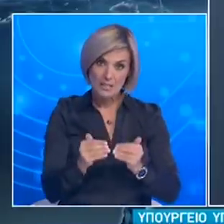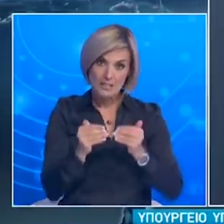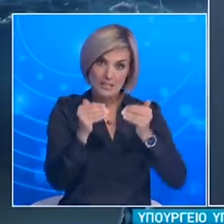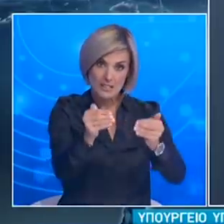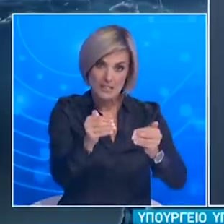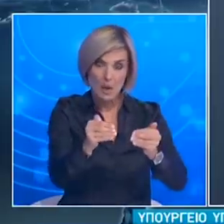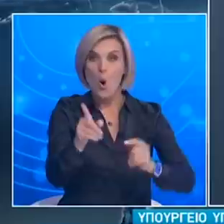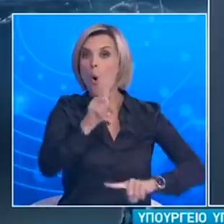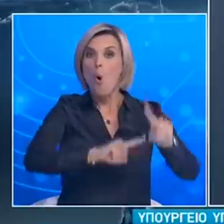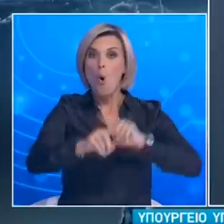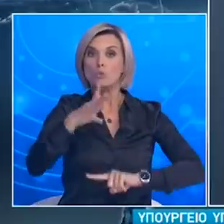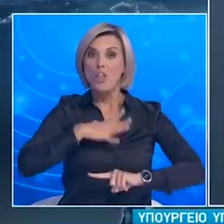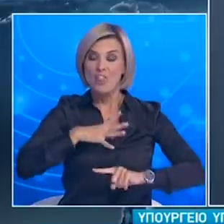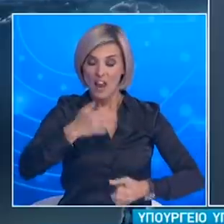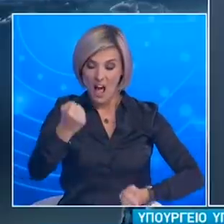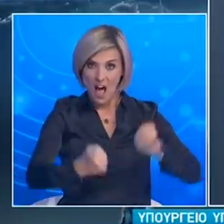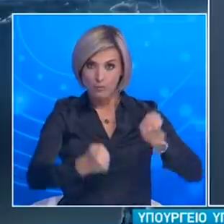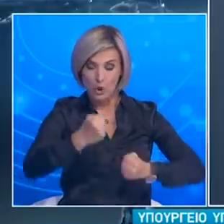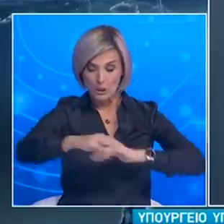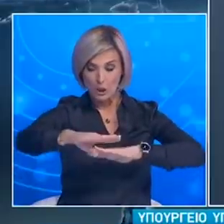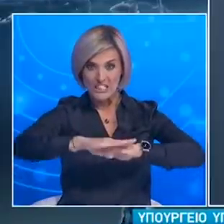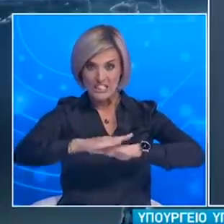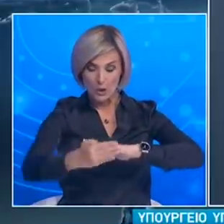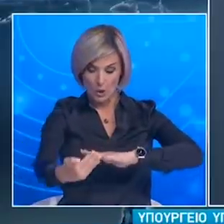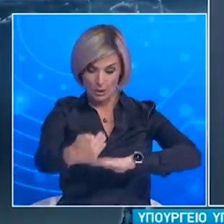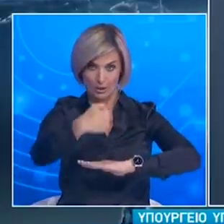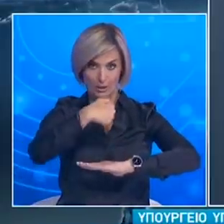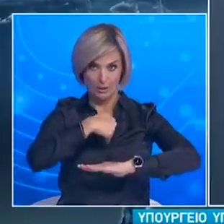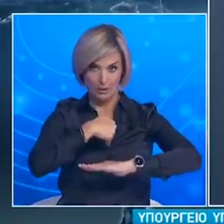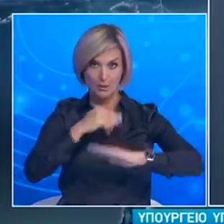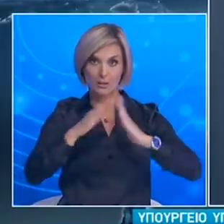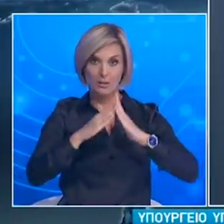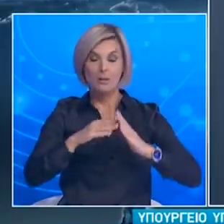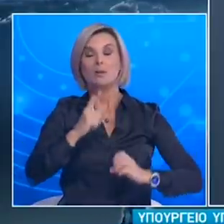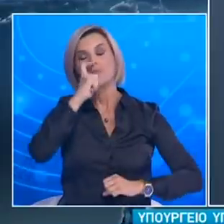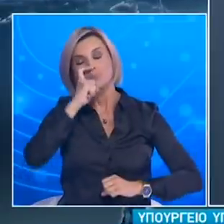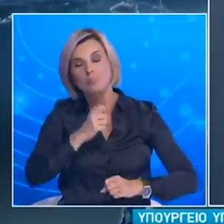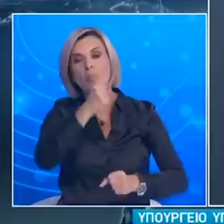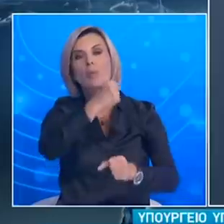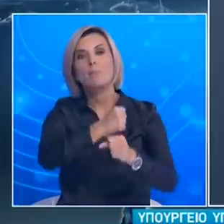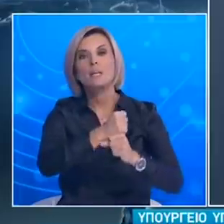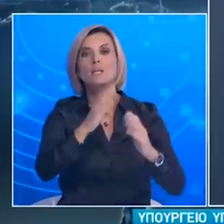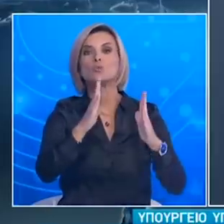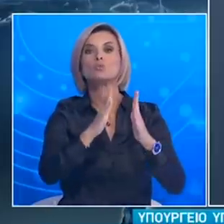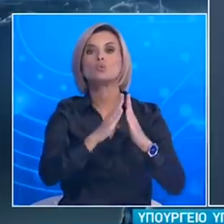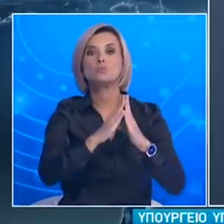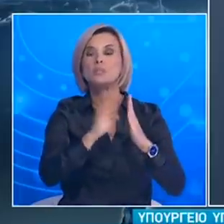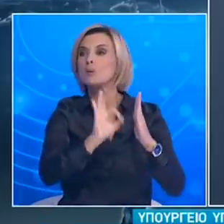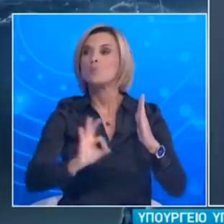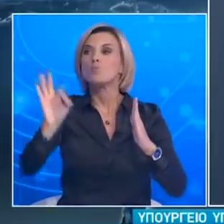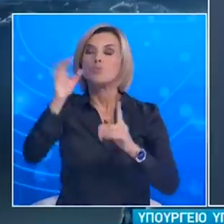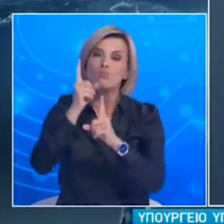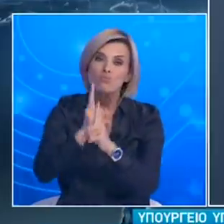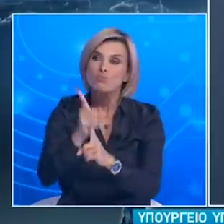εισόδου από τις χερσαίες συνδέσεις καθώς και υποχρέωση σε προσωρινό κατοίκον περιορισμό των προσώπων που εισέρχονται από την Κακαβιά και την